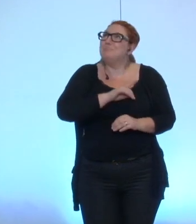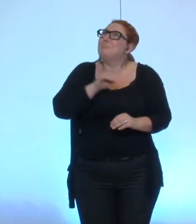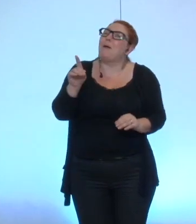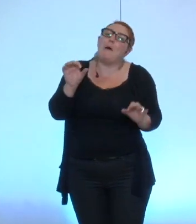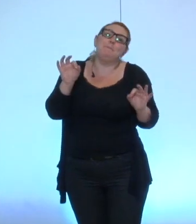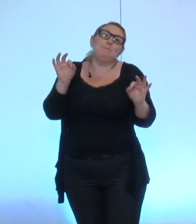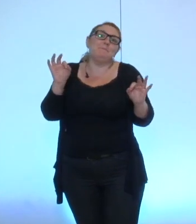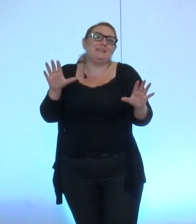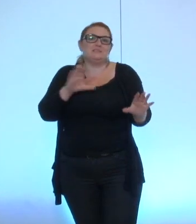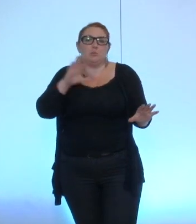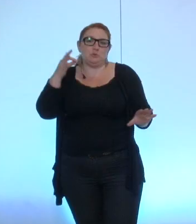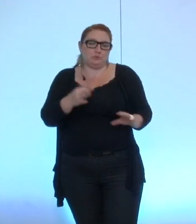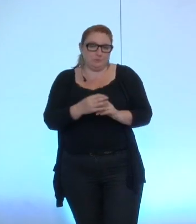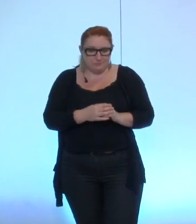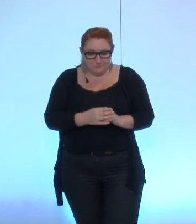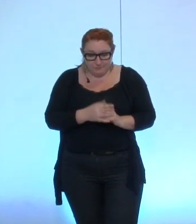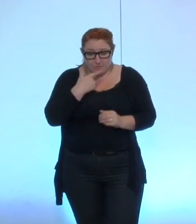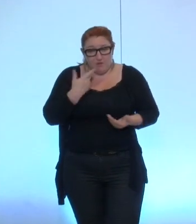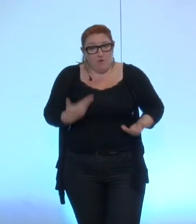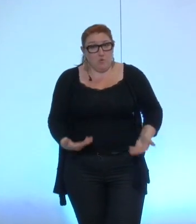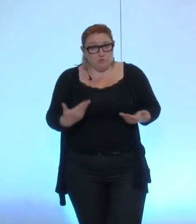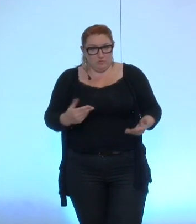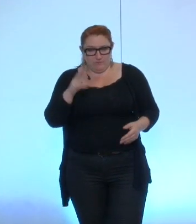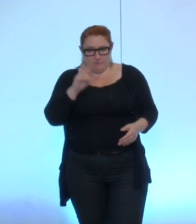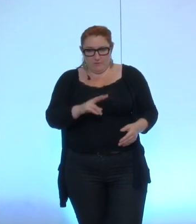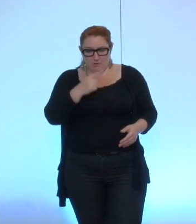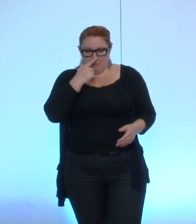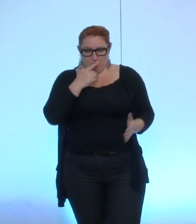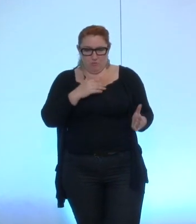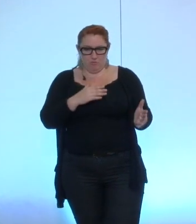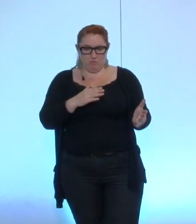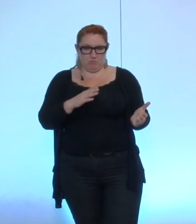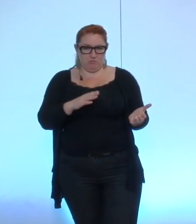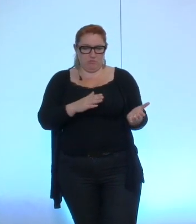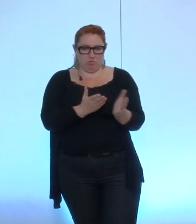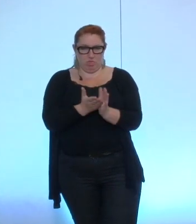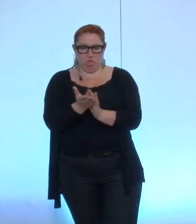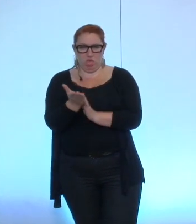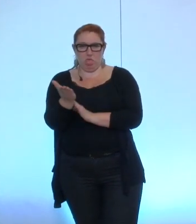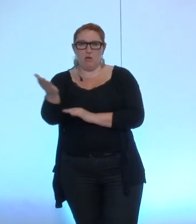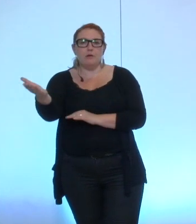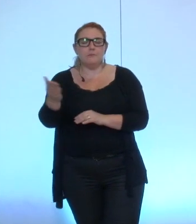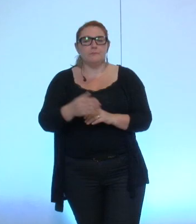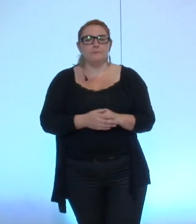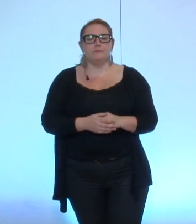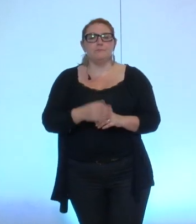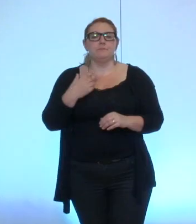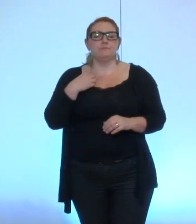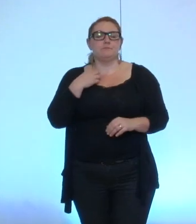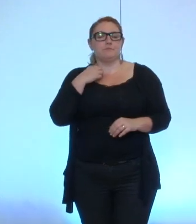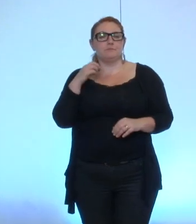le centre de gravité s'est déplacé et donc que l'assemblée